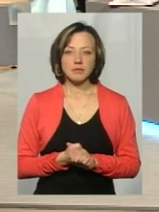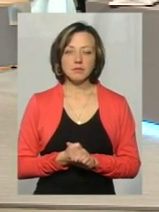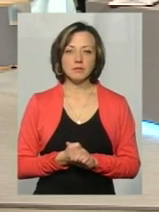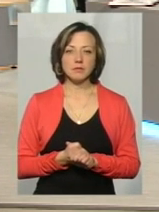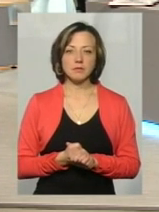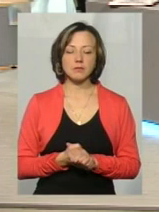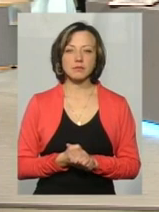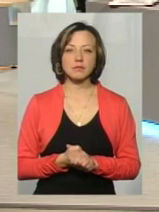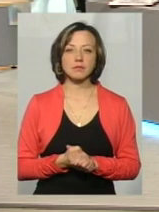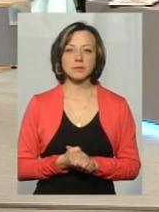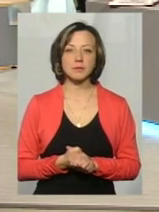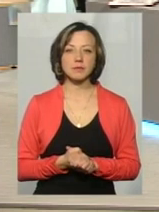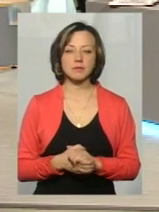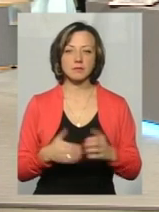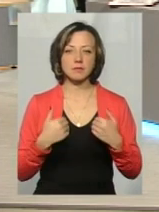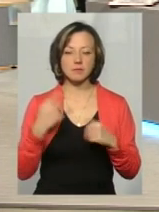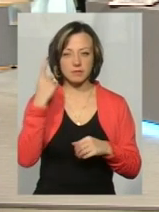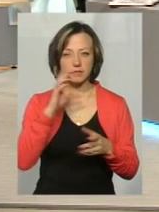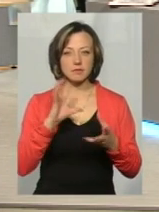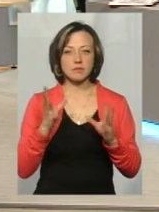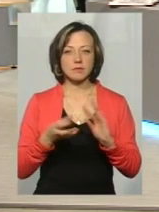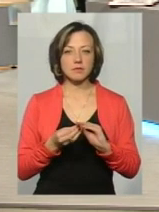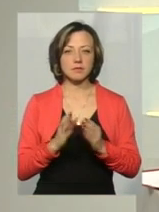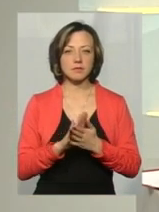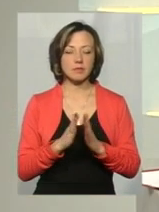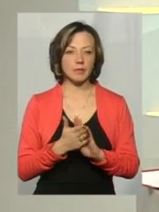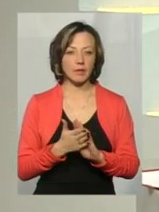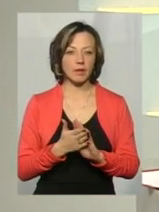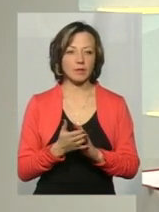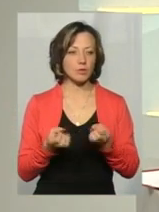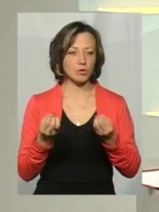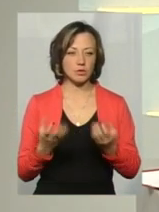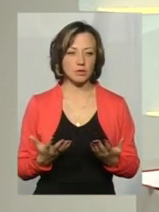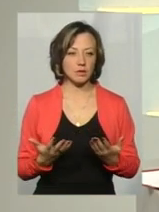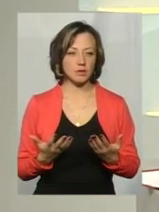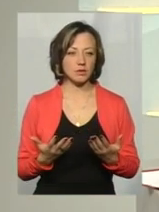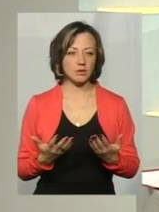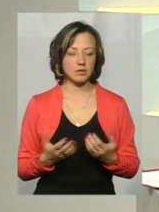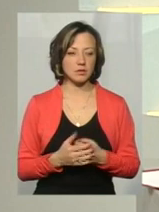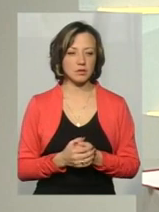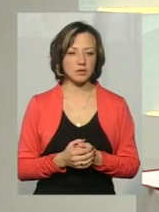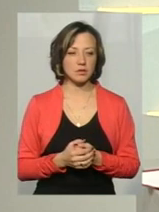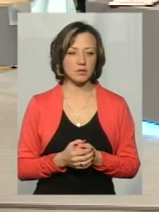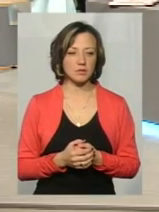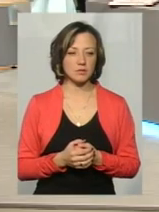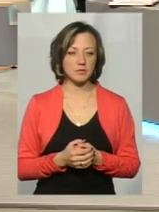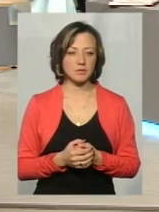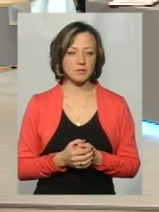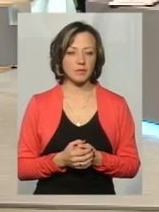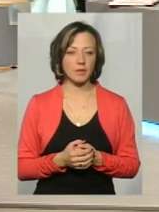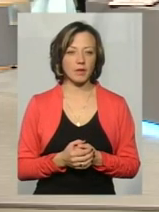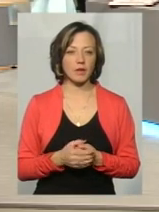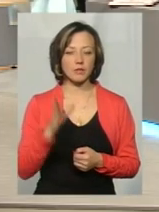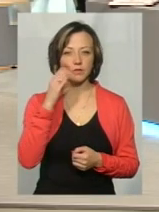Ну, я думаю, що взагалі-то ситуація доволі проста, як на мене. На тому перекресті, там, Шевченка